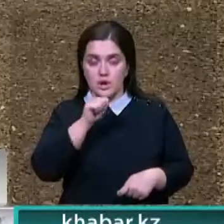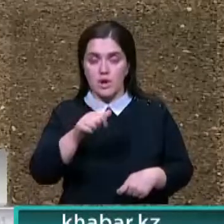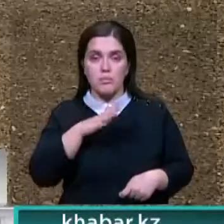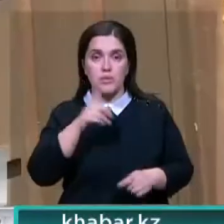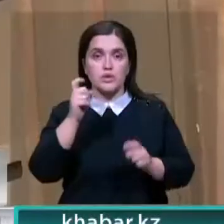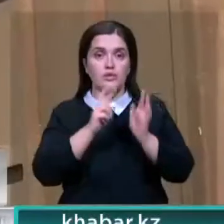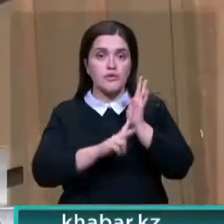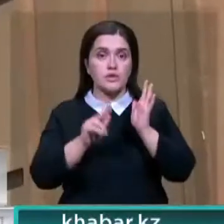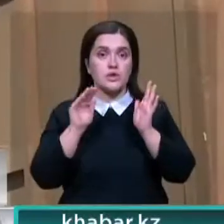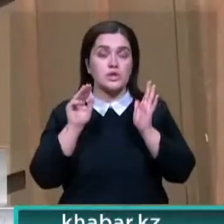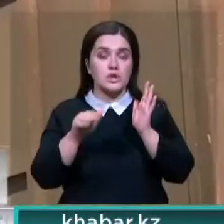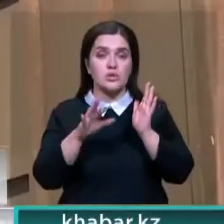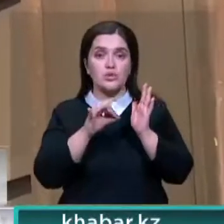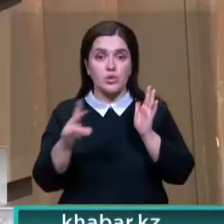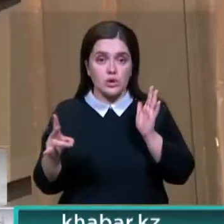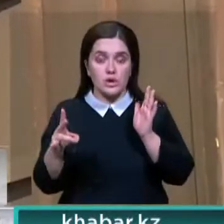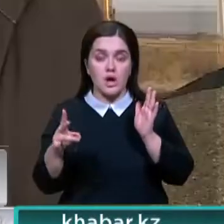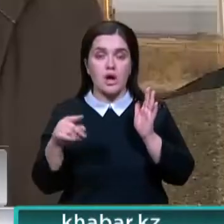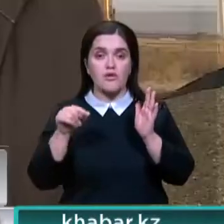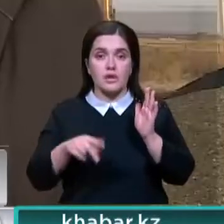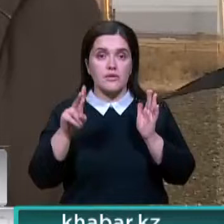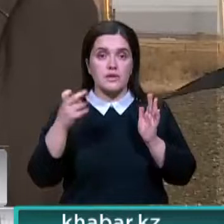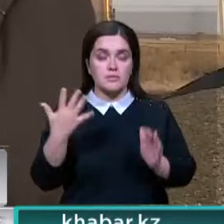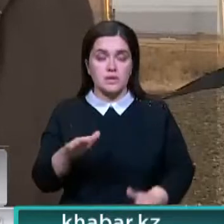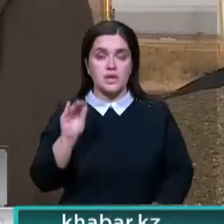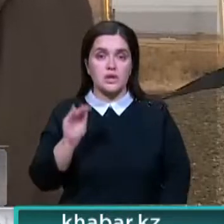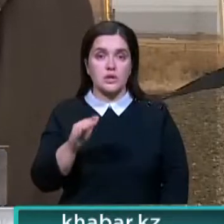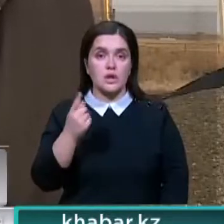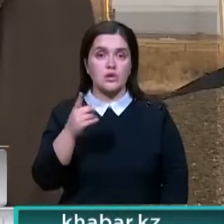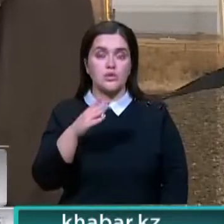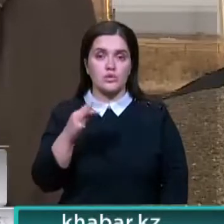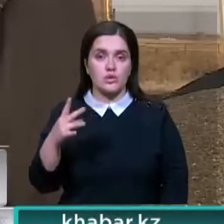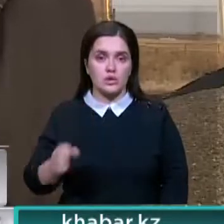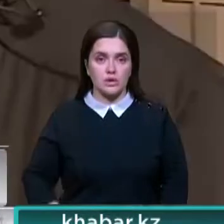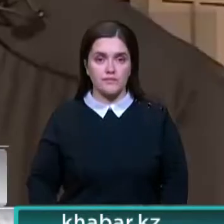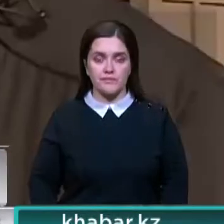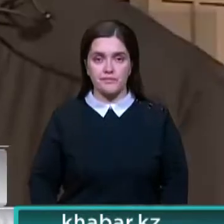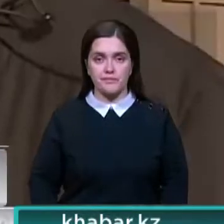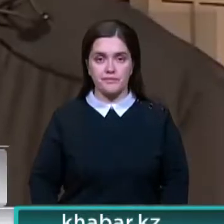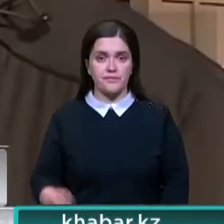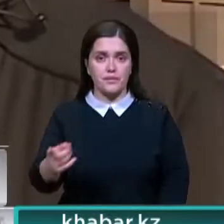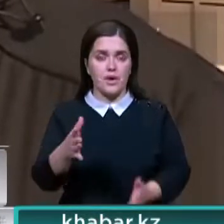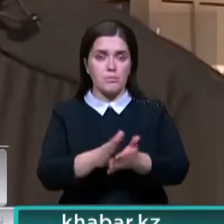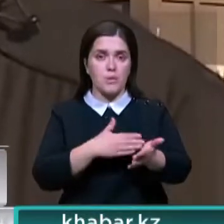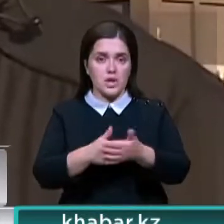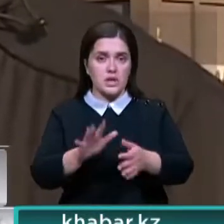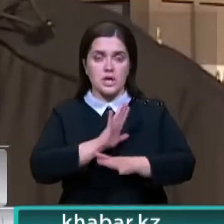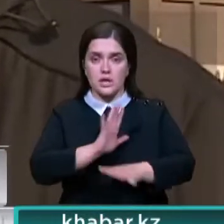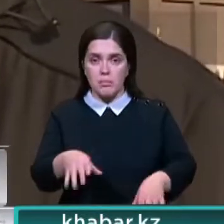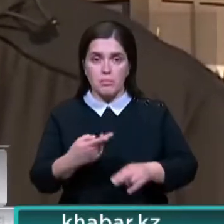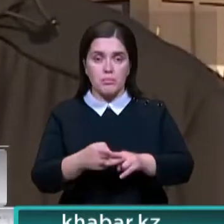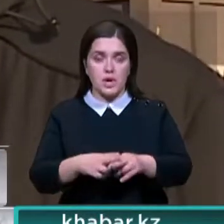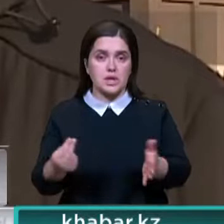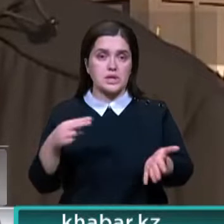180 тысяч тенге, в этом 250 тысяч. Врос цены в мире на масло, нету его. И она не была, эта цена, вот буквально